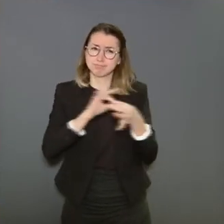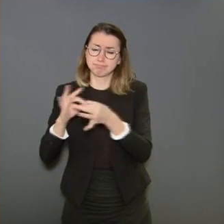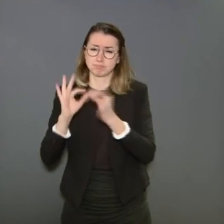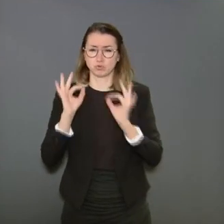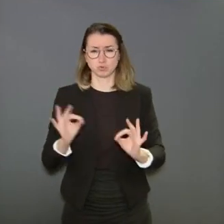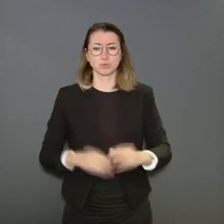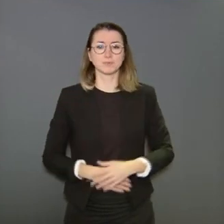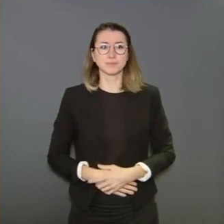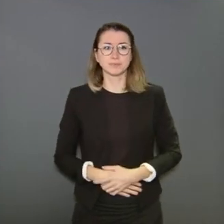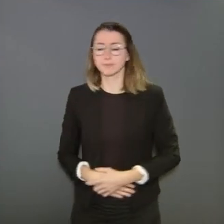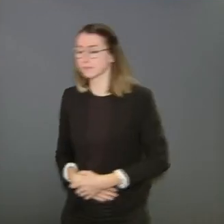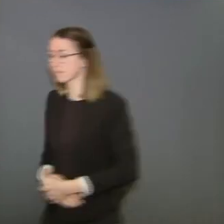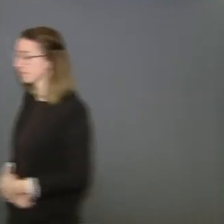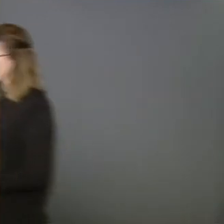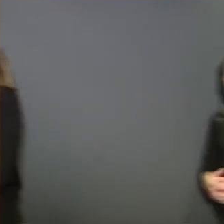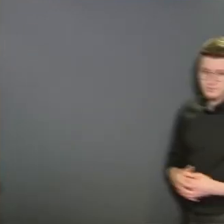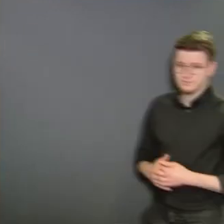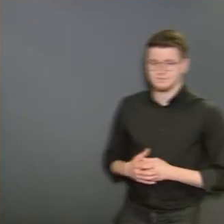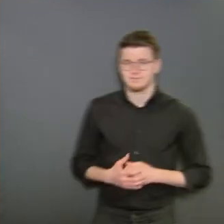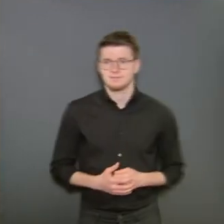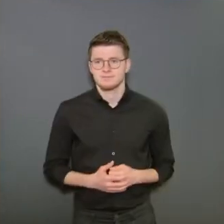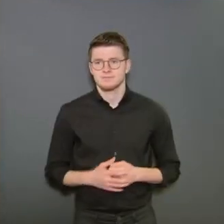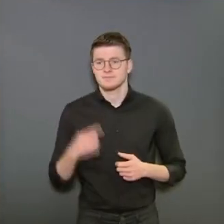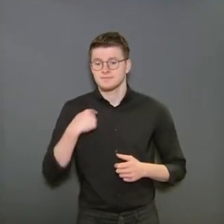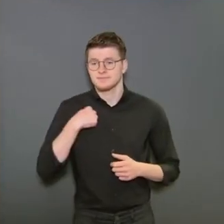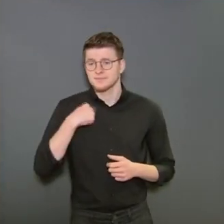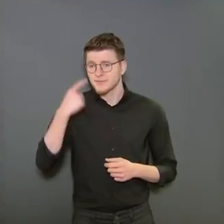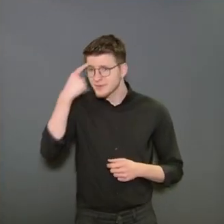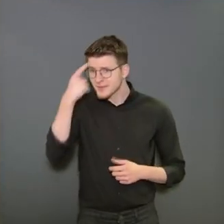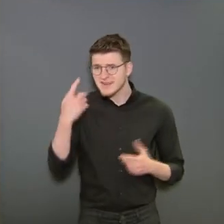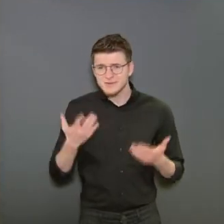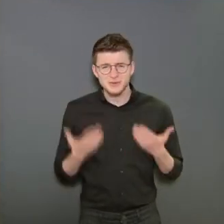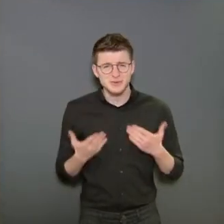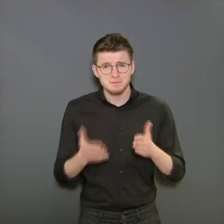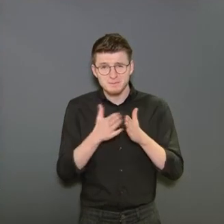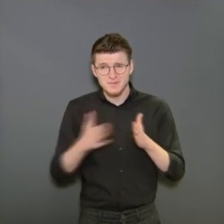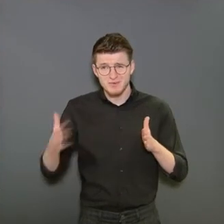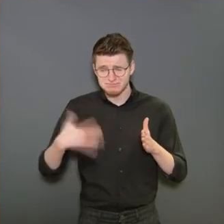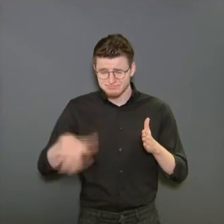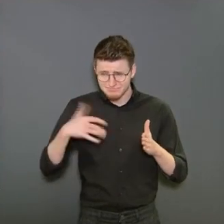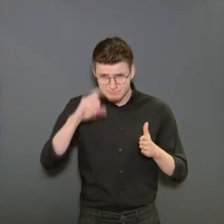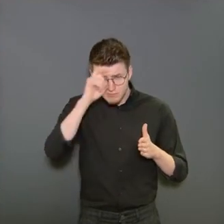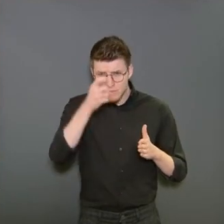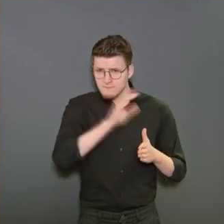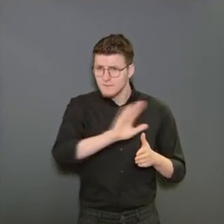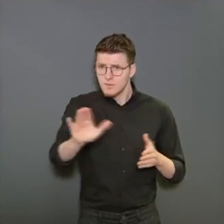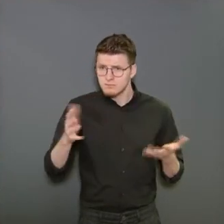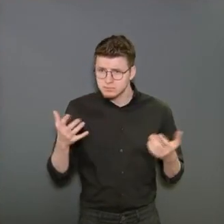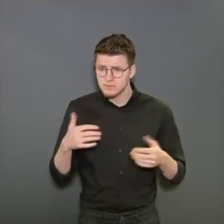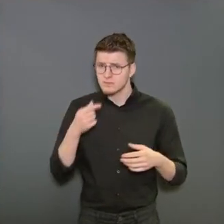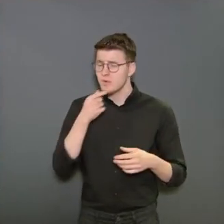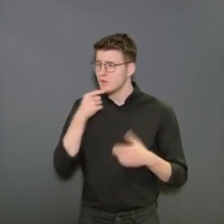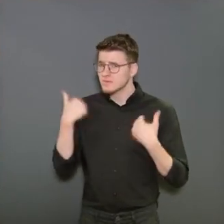Je sais que, pour beaucoup d'entre vous, c'est une période difficile que nous traversons.